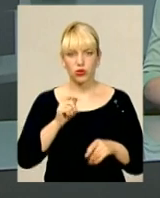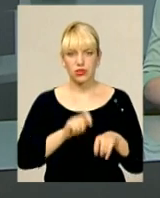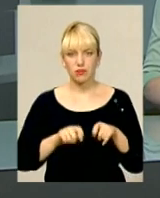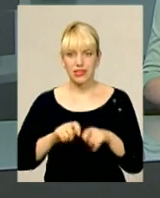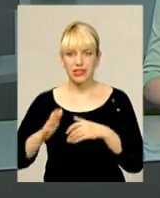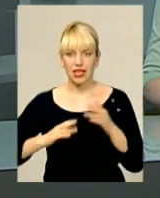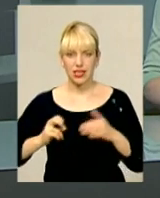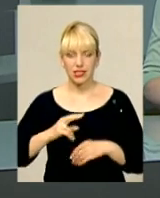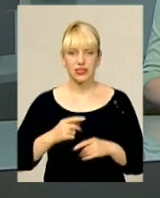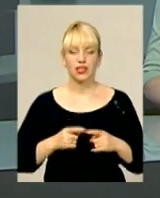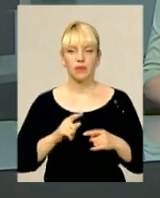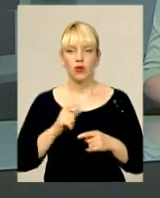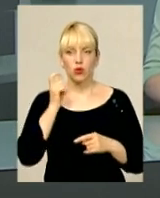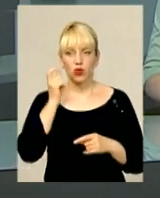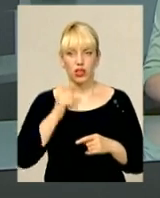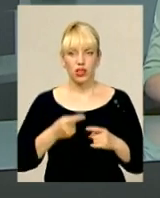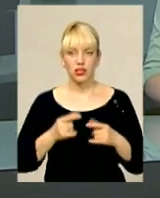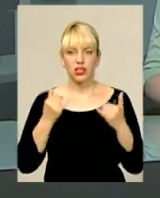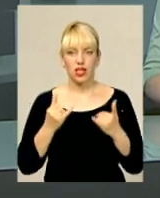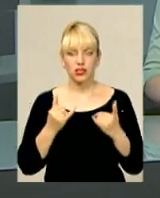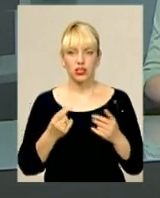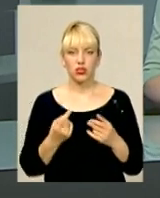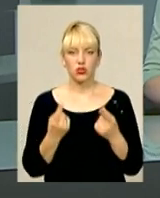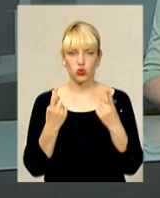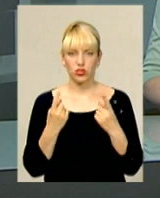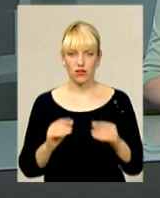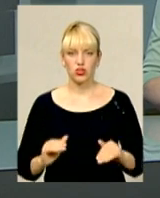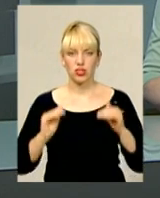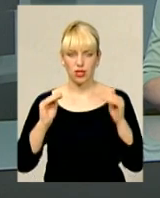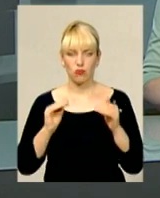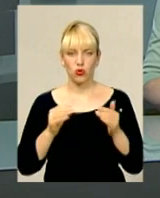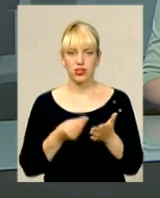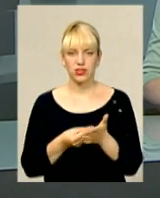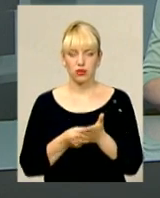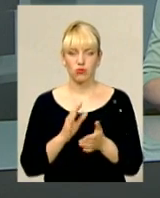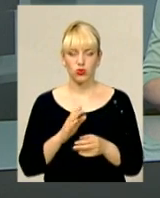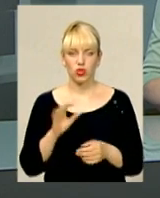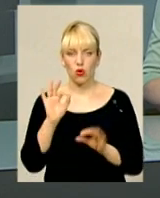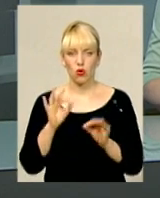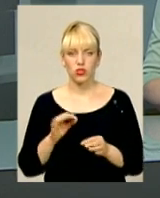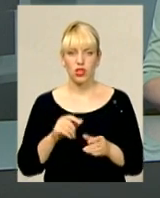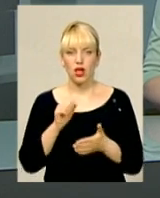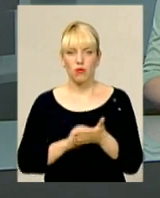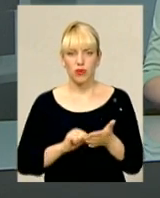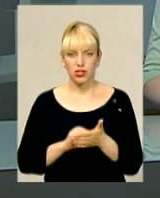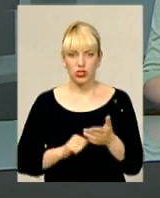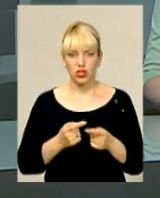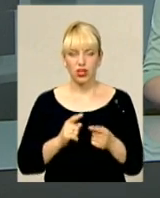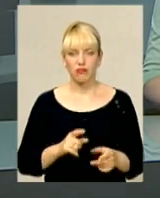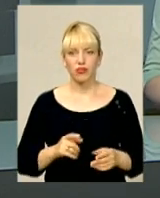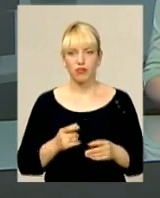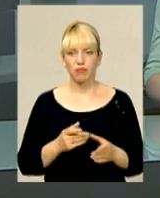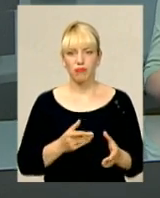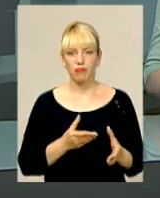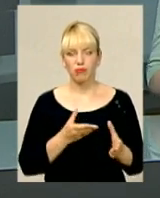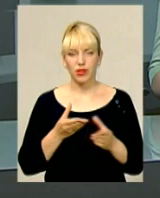центру «Форест Клаб Україна», найсуттєвіший стрибок цін очікують восени. Головна причина – вплив підвищення регульованих